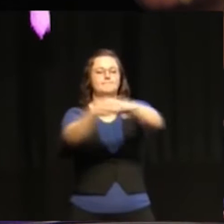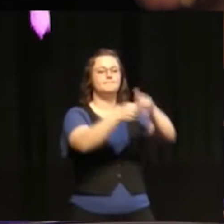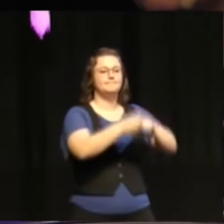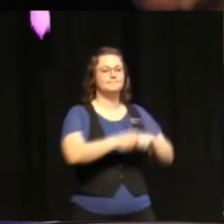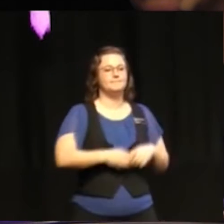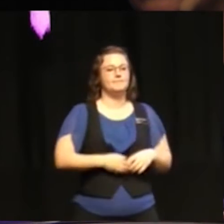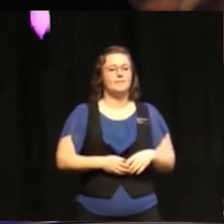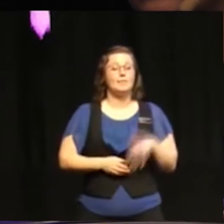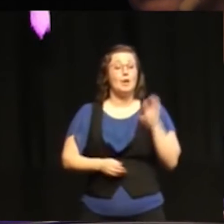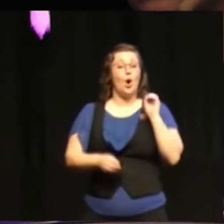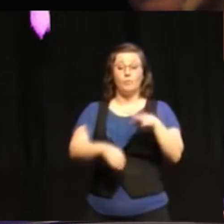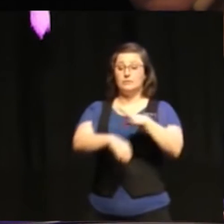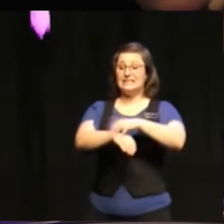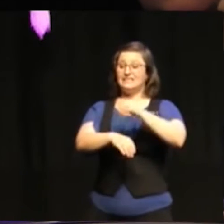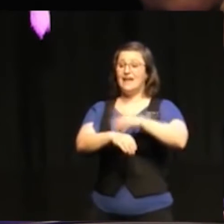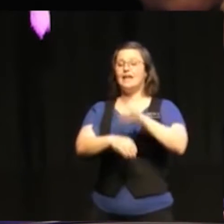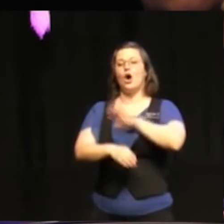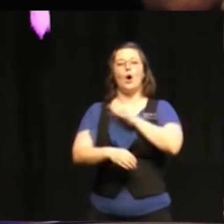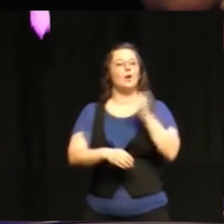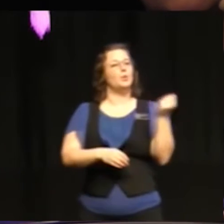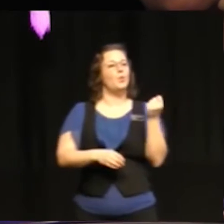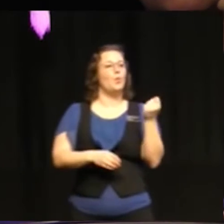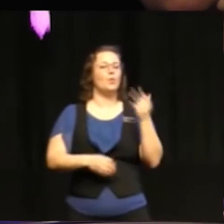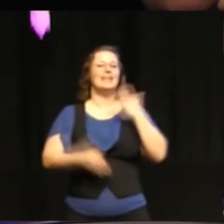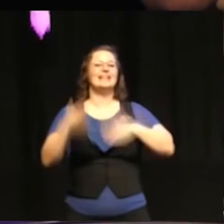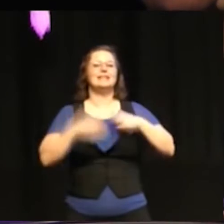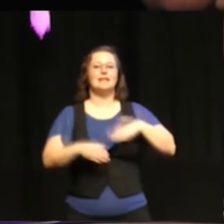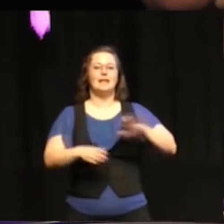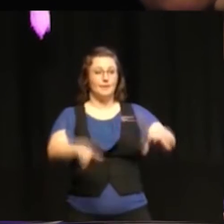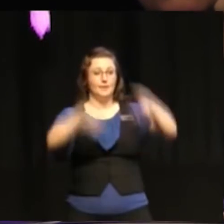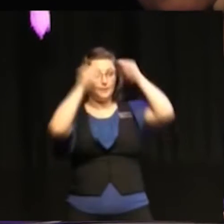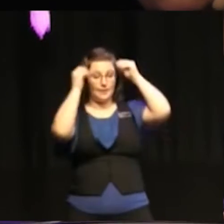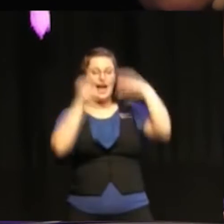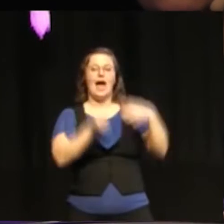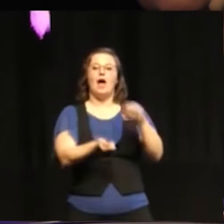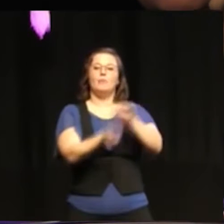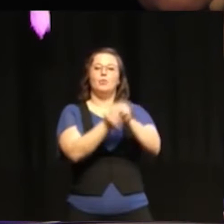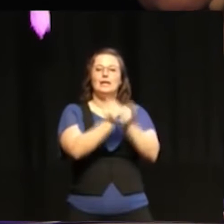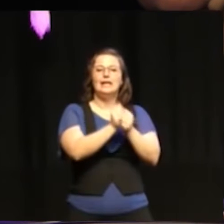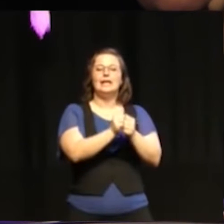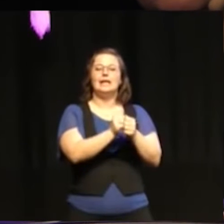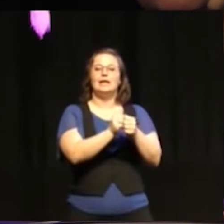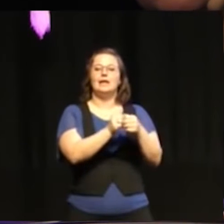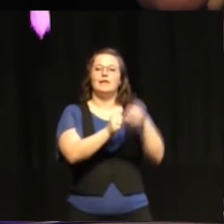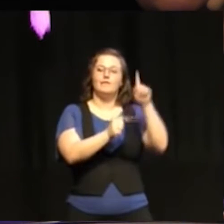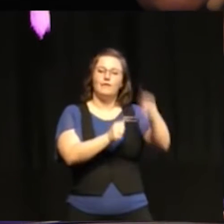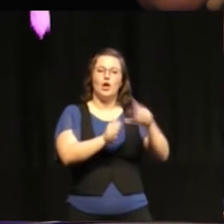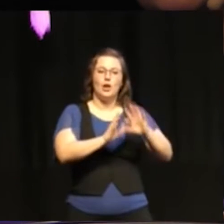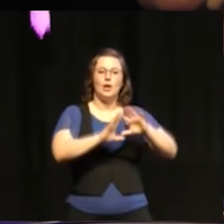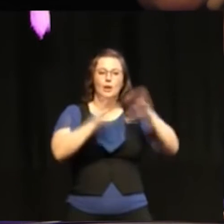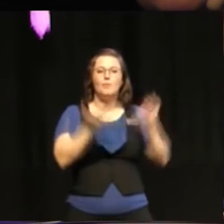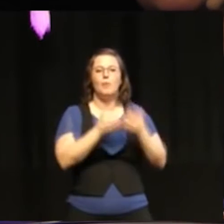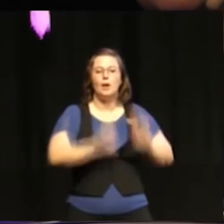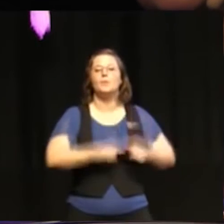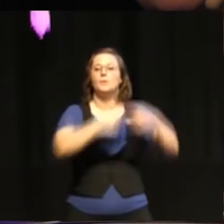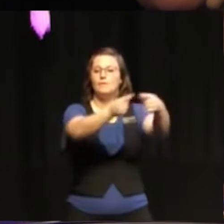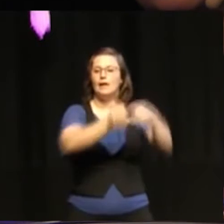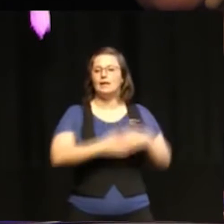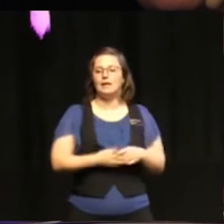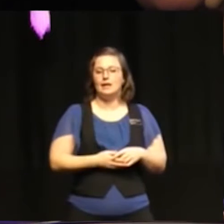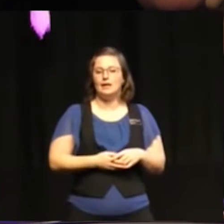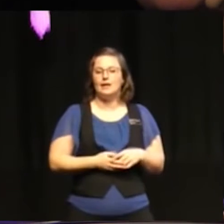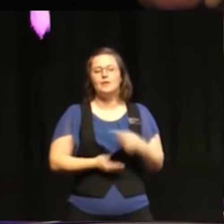Sverige har några intressanta lärdomar att dra så är det politik för global utveckling. Att det här att man försöker